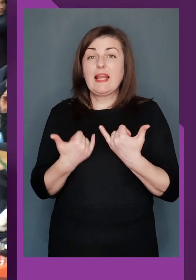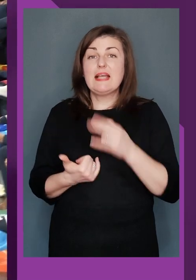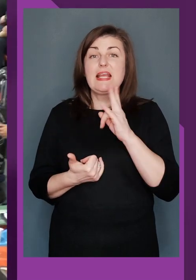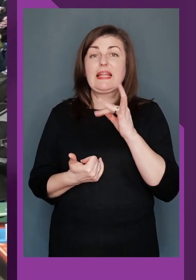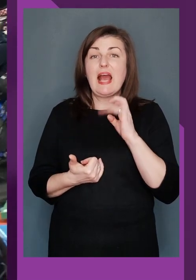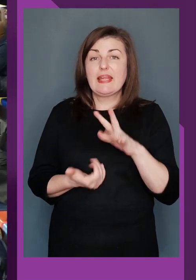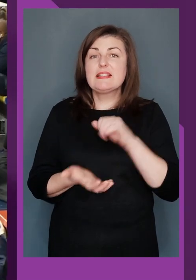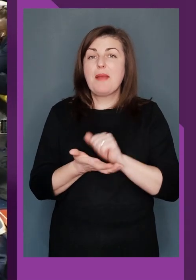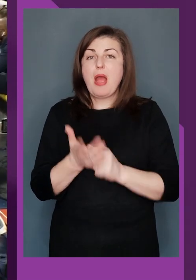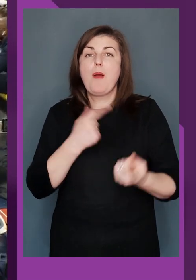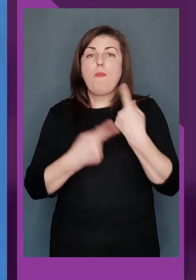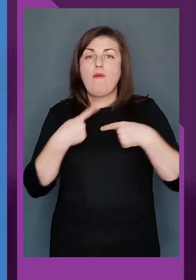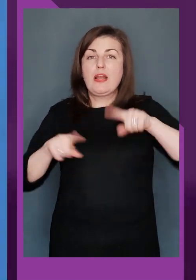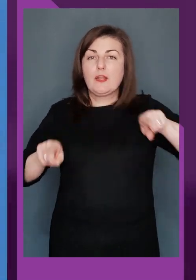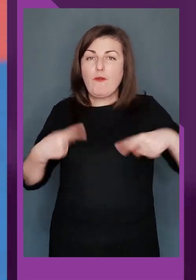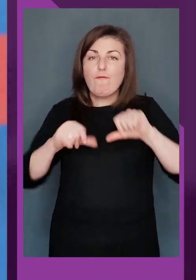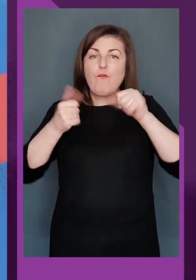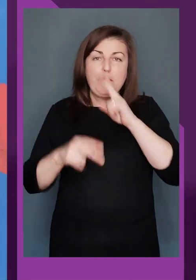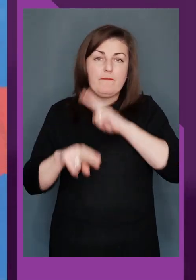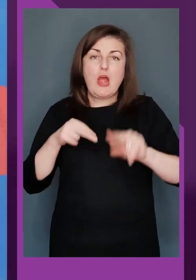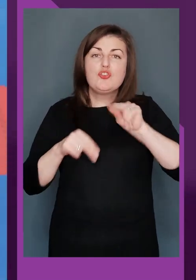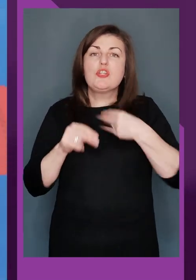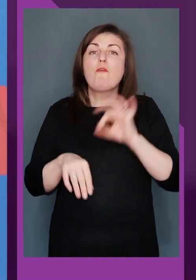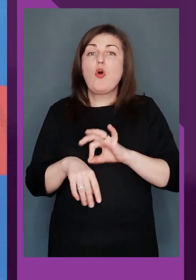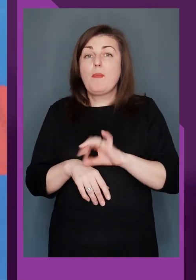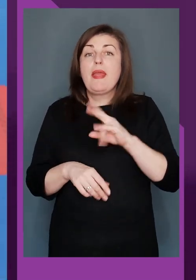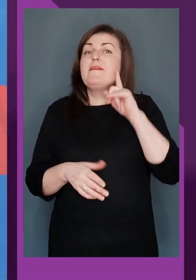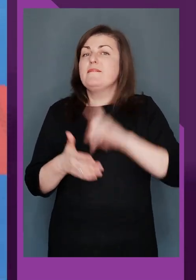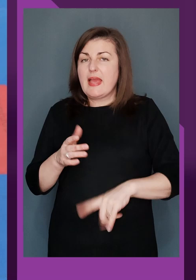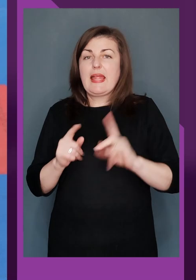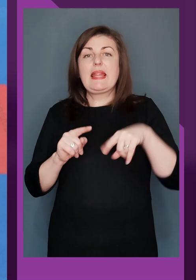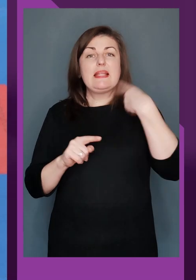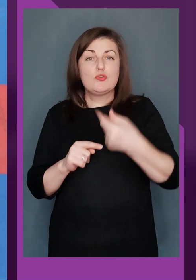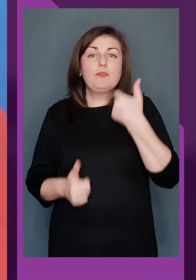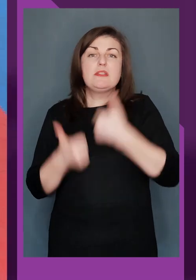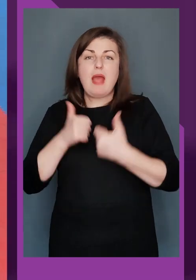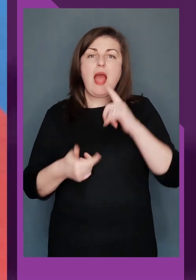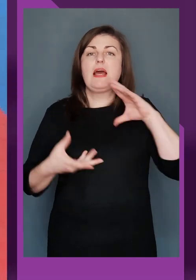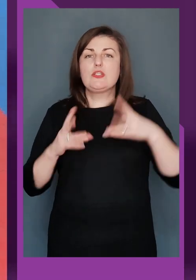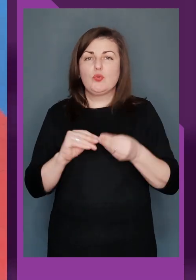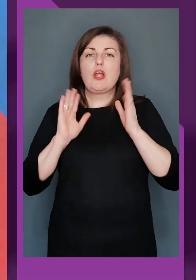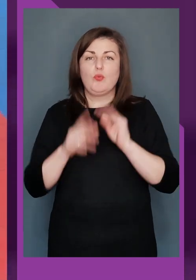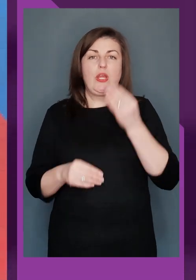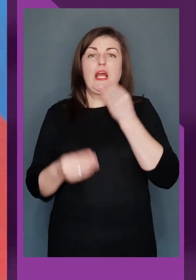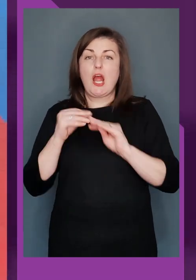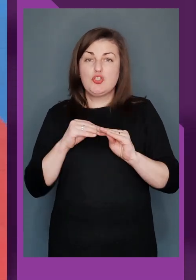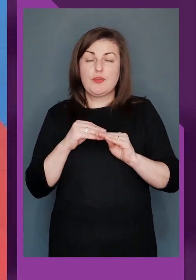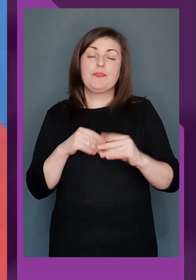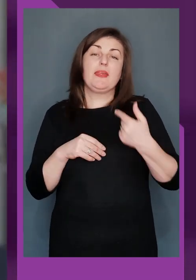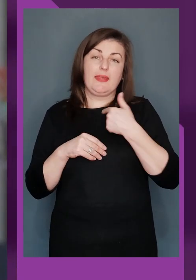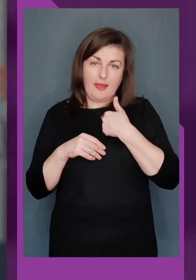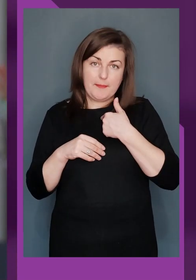Наразі Кнайрік займається поверненням форми, втраченої через хворобу. І вірить, на наступних змаганнях результат буде